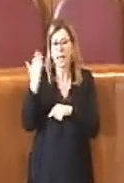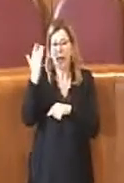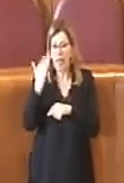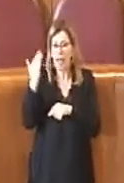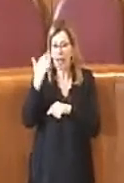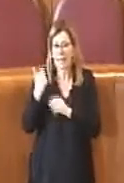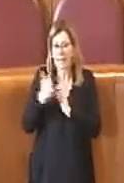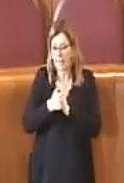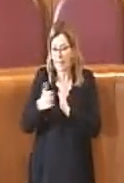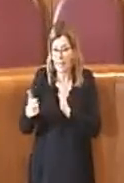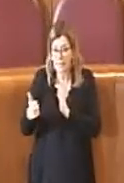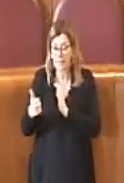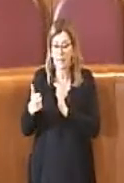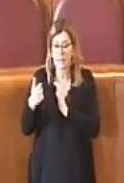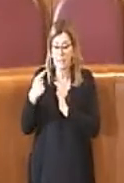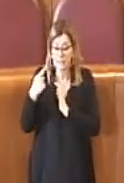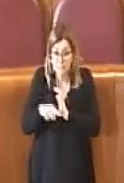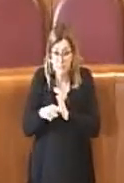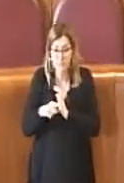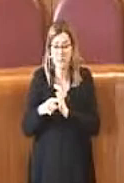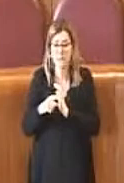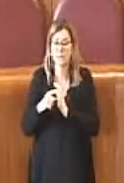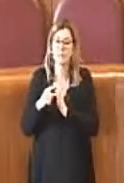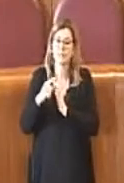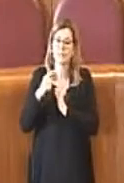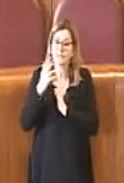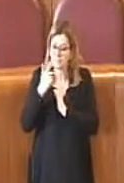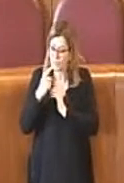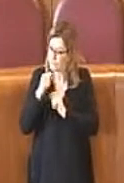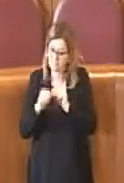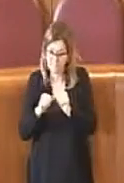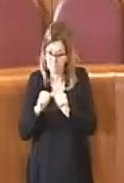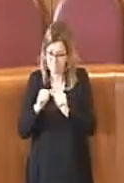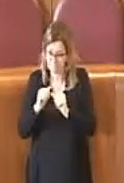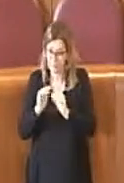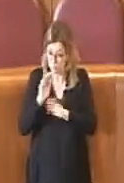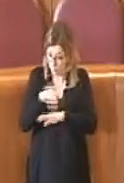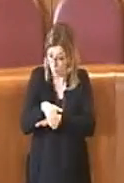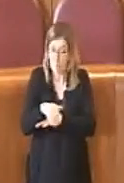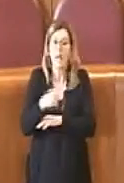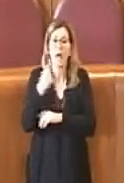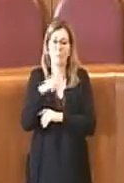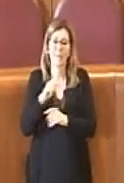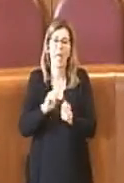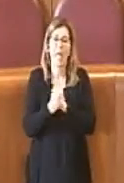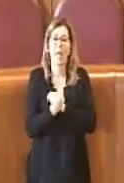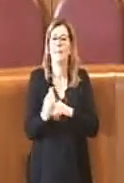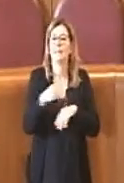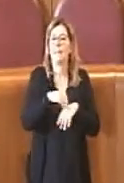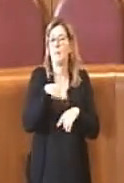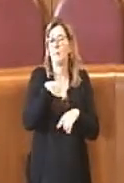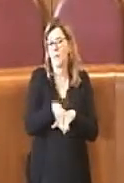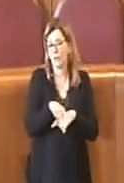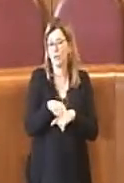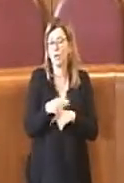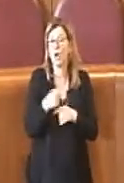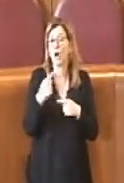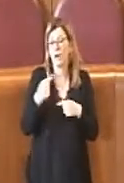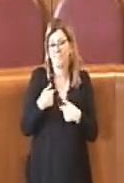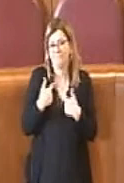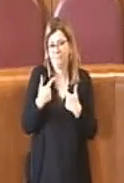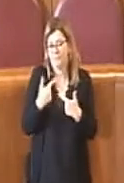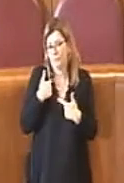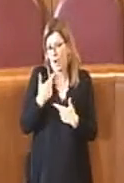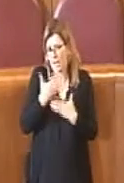superare i quali appunto si è reso necessario un emendamento. Quindi per fare chiarezza risulta in questo momento